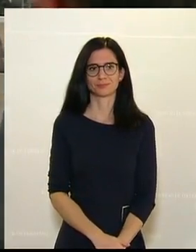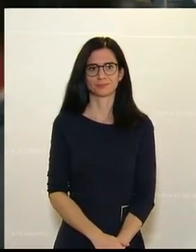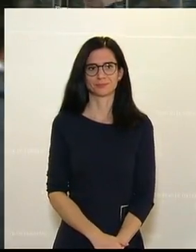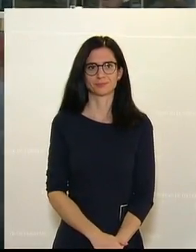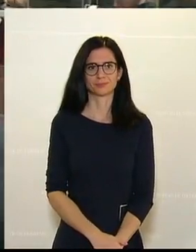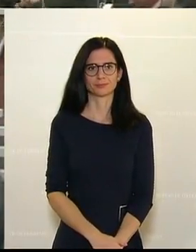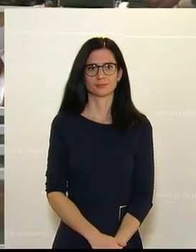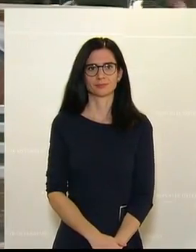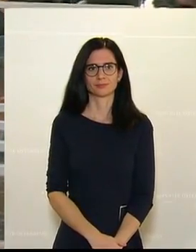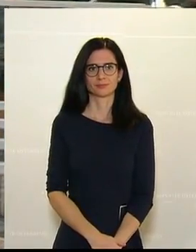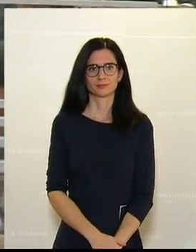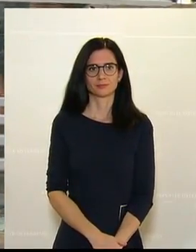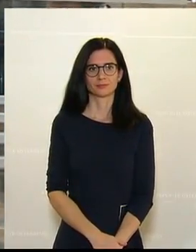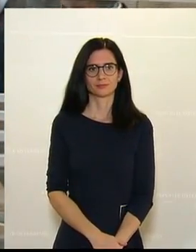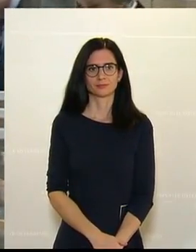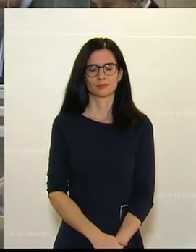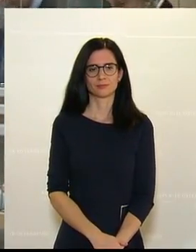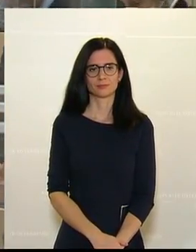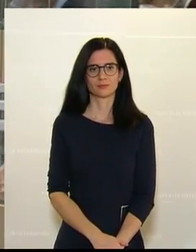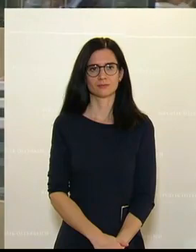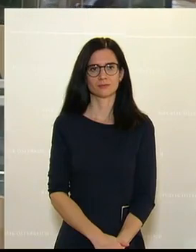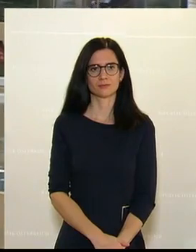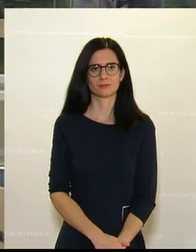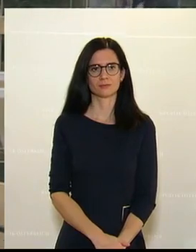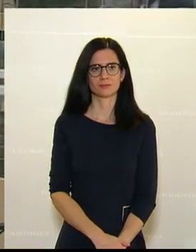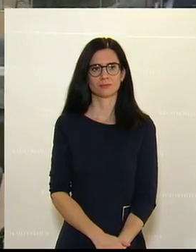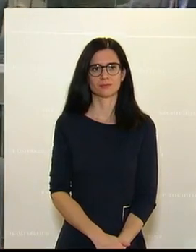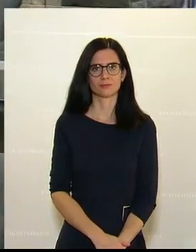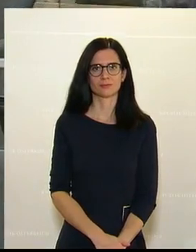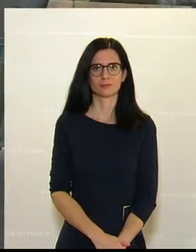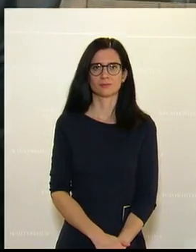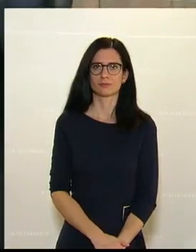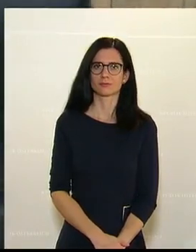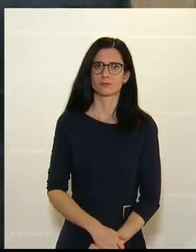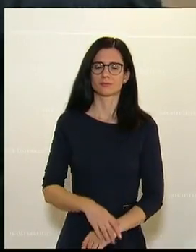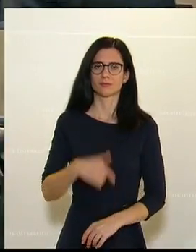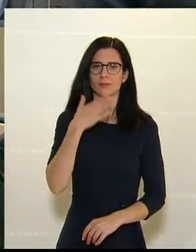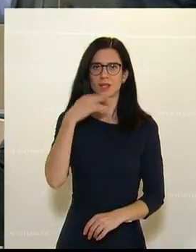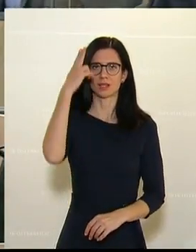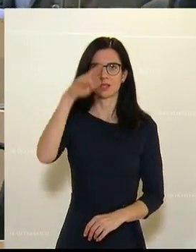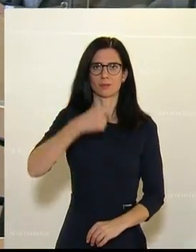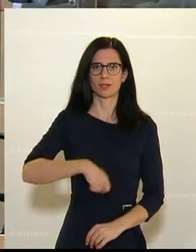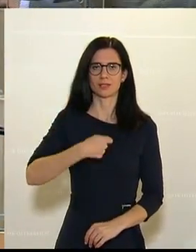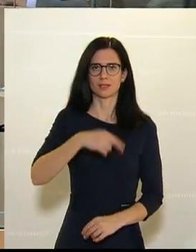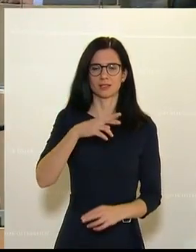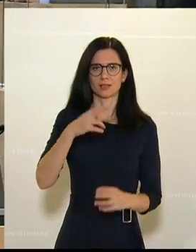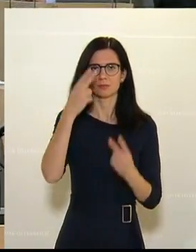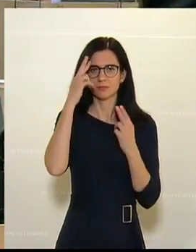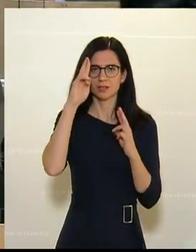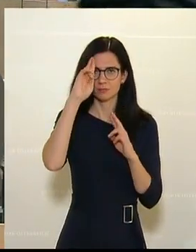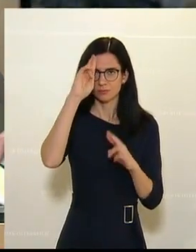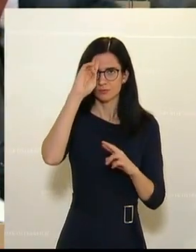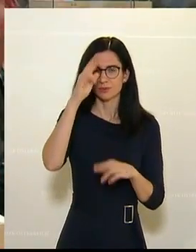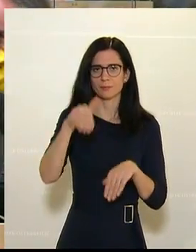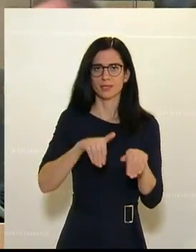2021 gefunden. Auch in der Landwirtschaft müssten Klimaziele erreicht werden. Veränderte Ernährungsgewohnheiten müssten sich in der Landwirtschaft